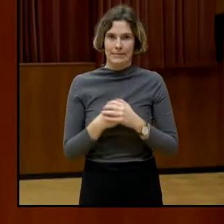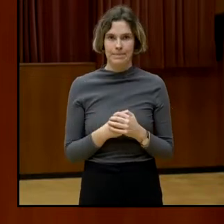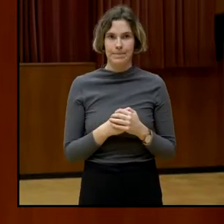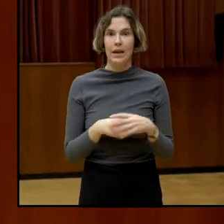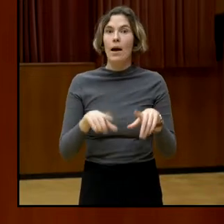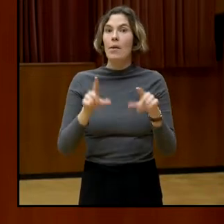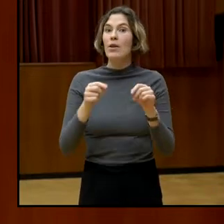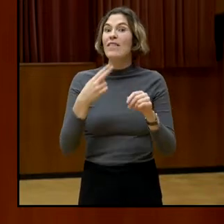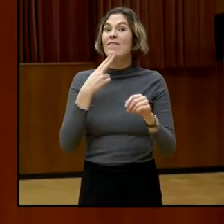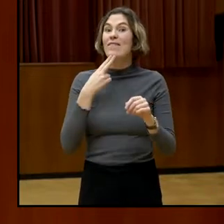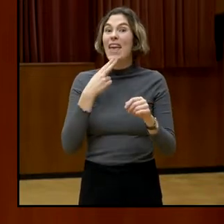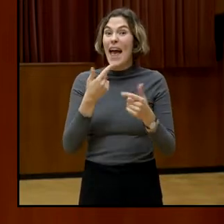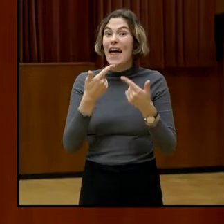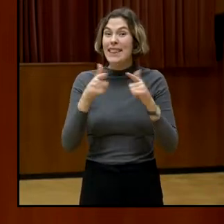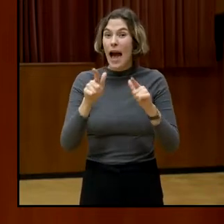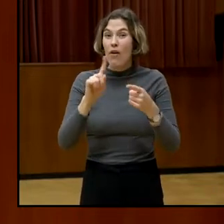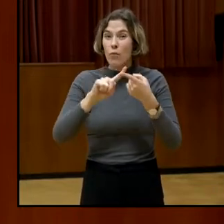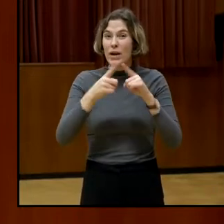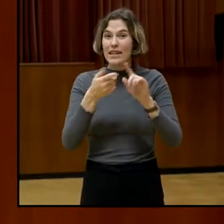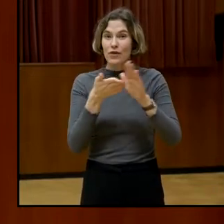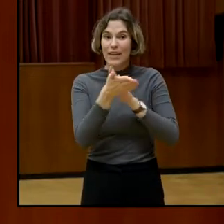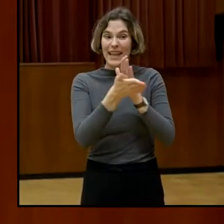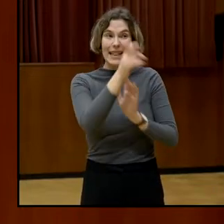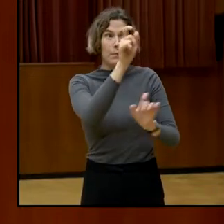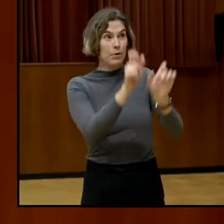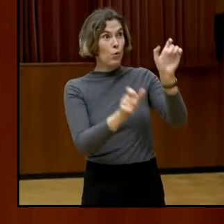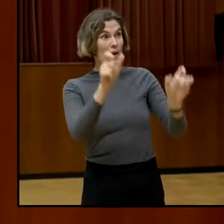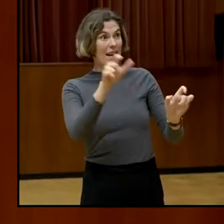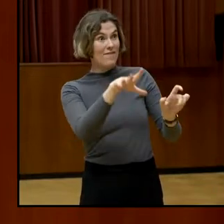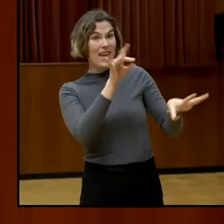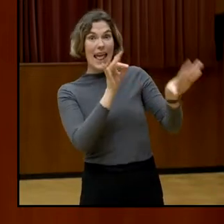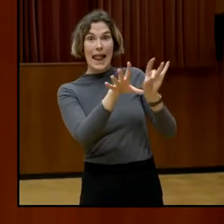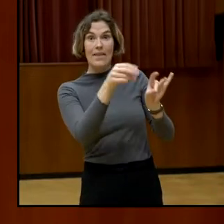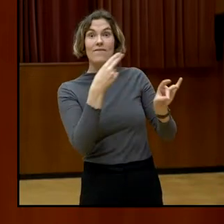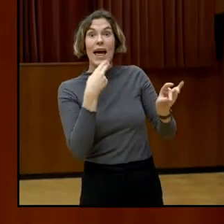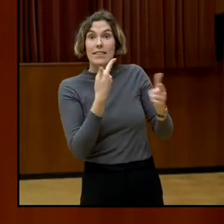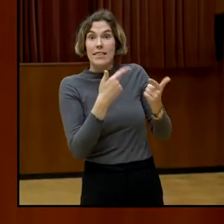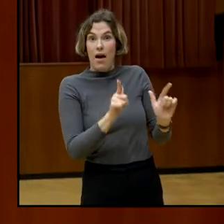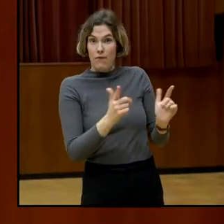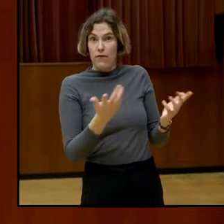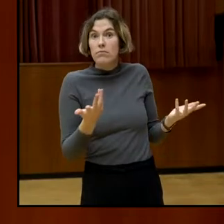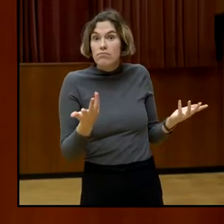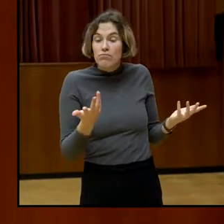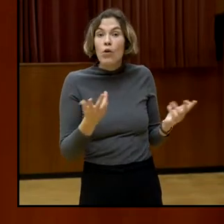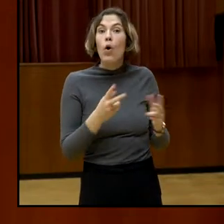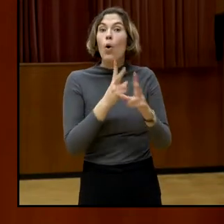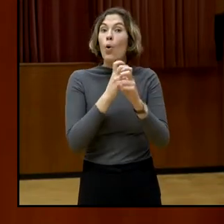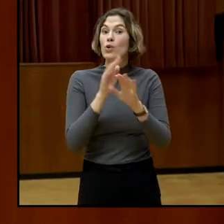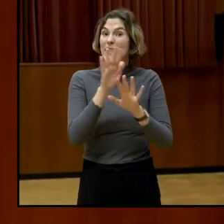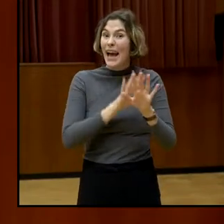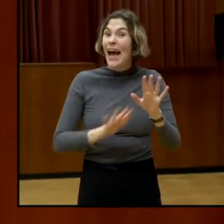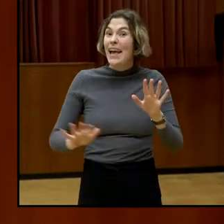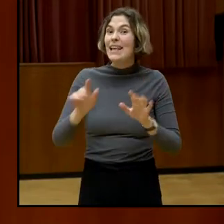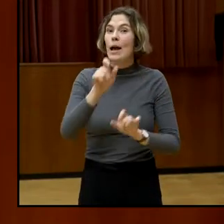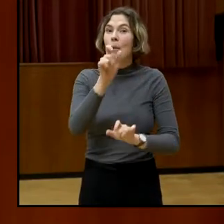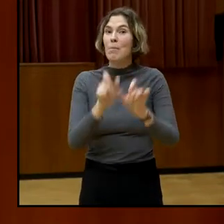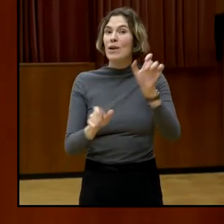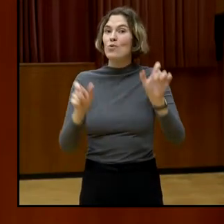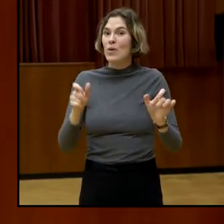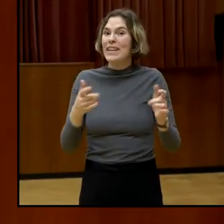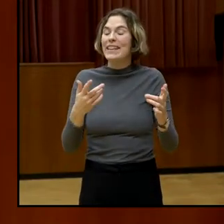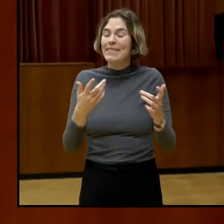die auch für konkrete Parteiprogramme stehen, wählen? In Österreich jene mit österreichischer